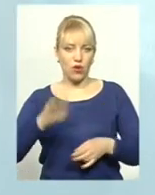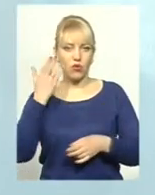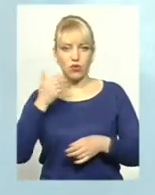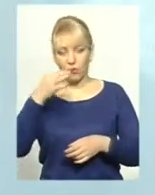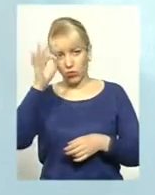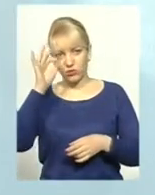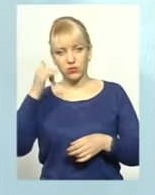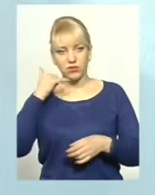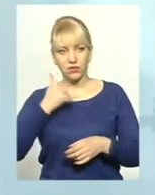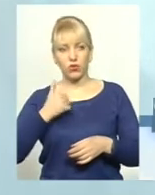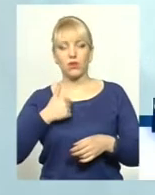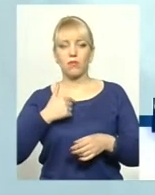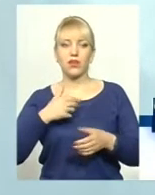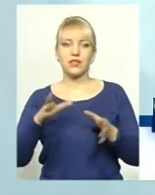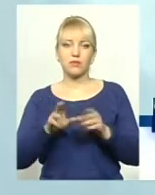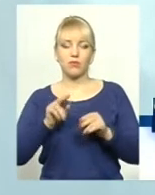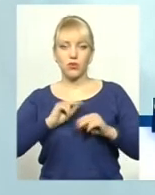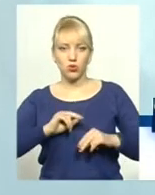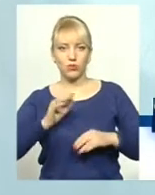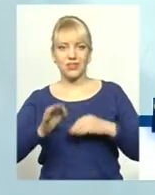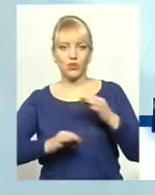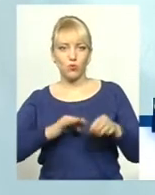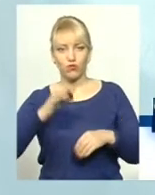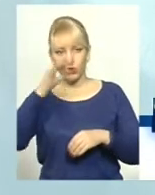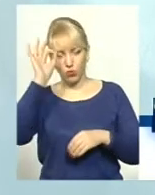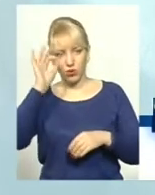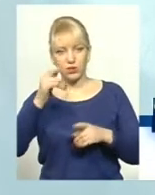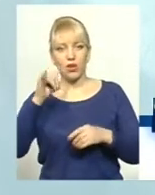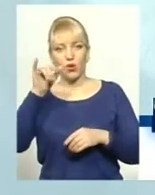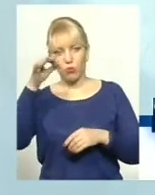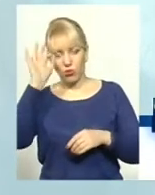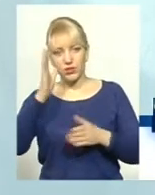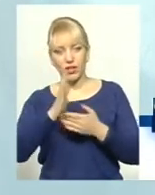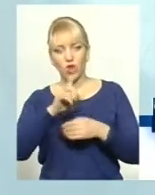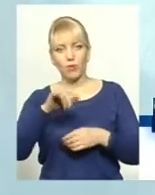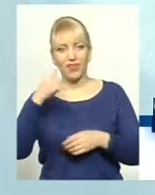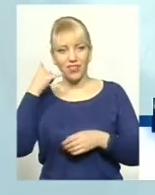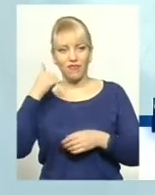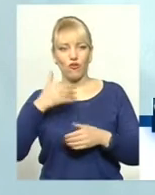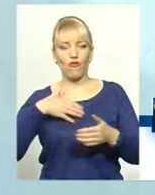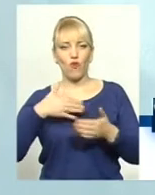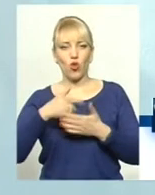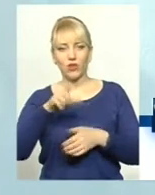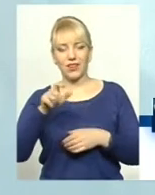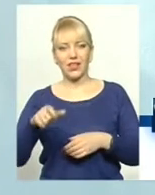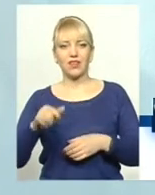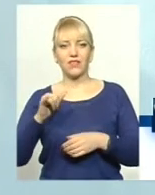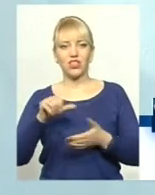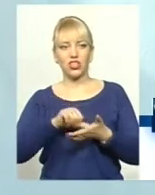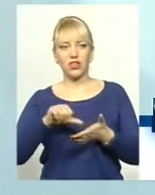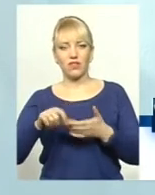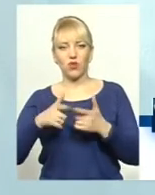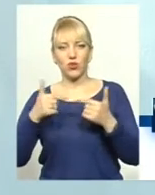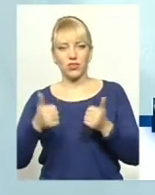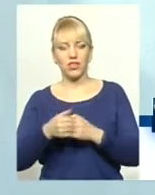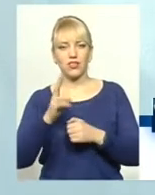взагалі ми як співпрацюємо, ми співпрацюємо цілодобово з поліцією. В поліції є номера телефонів, волонтерів і членів організації,